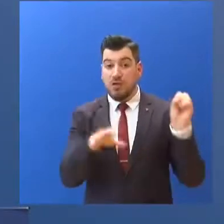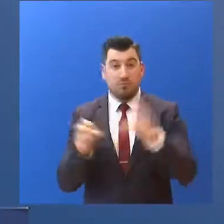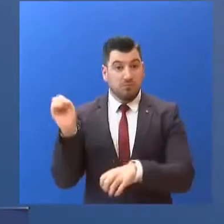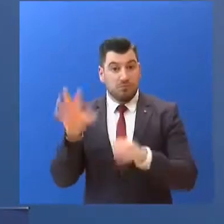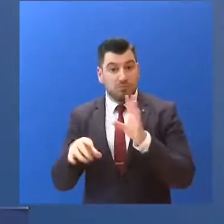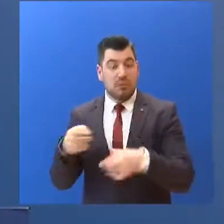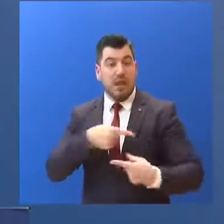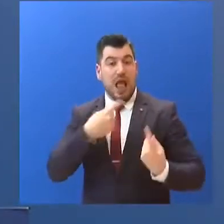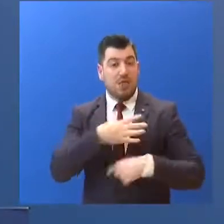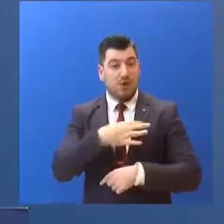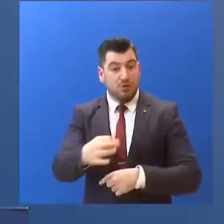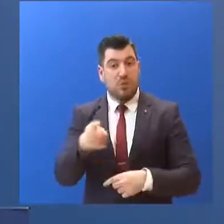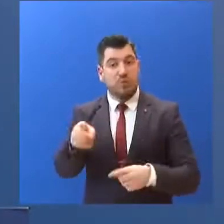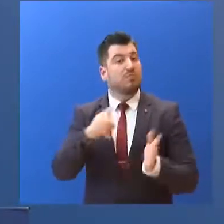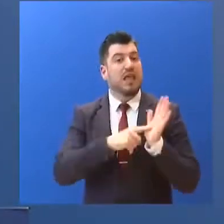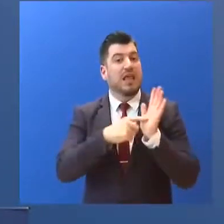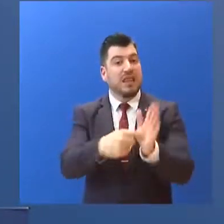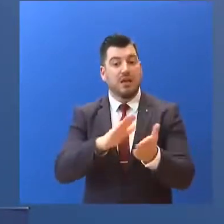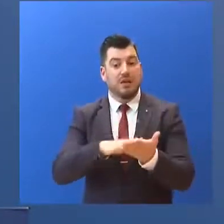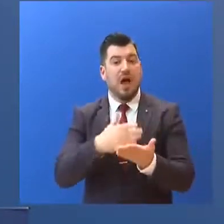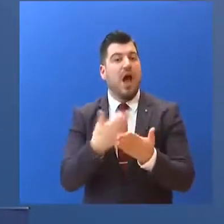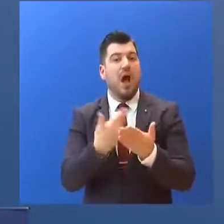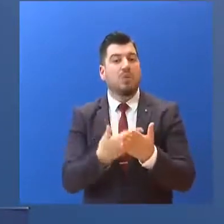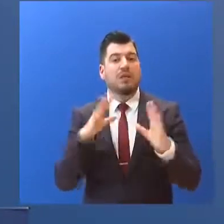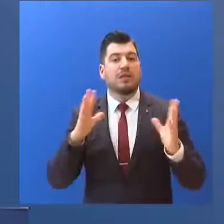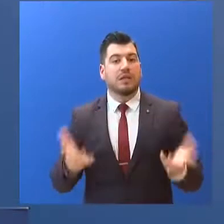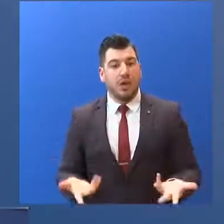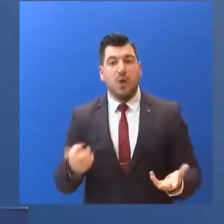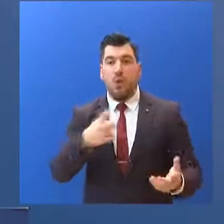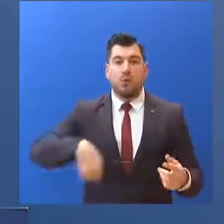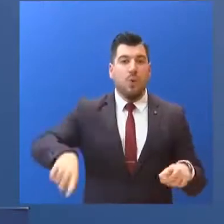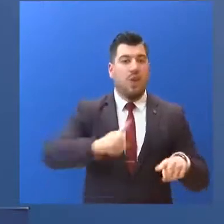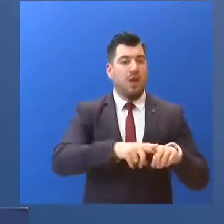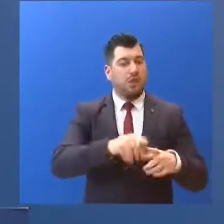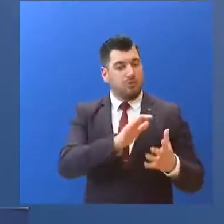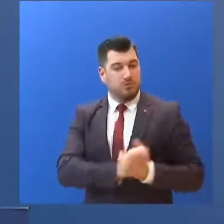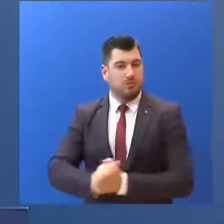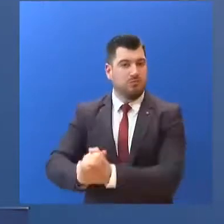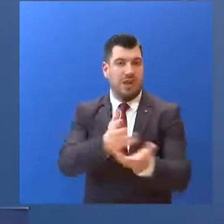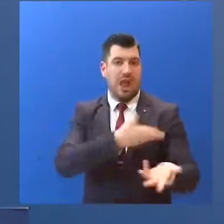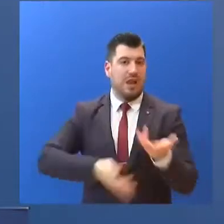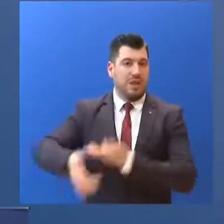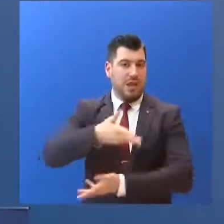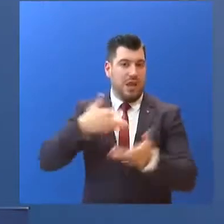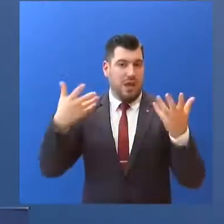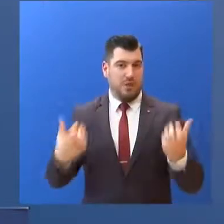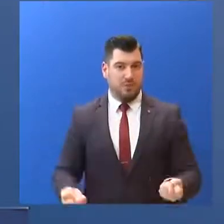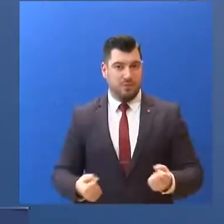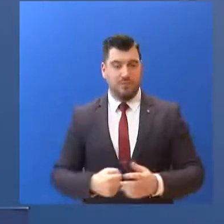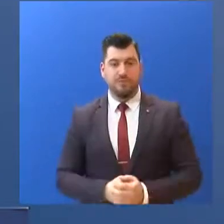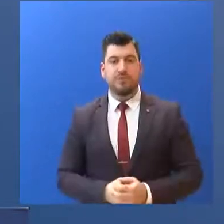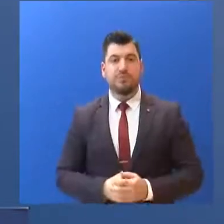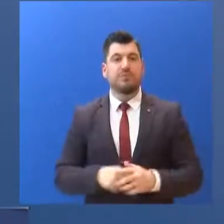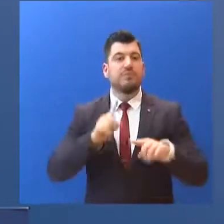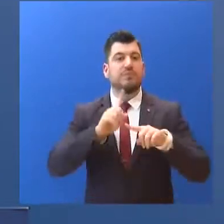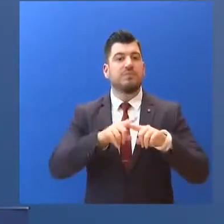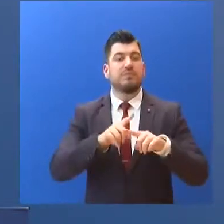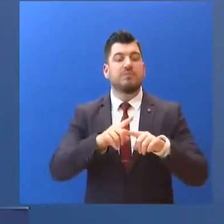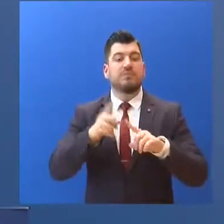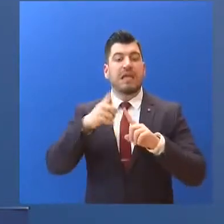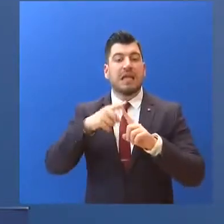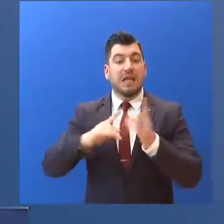έμπρακτη απόδειξη κοινωνικής συστράτευσης και αλληλεγγύης. Στο τεχνολογικό άλμα... που συντελείται σε σύντομο χρονικό